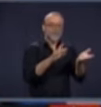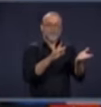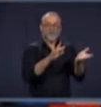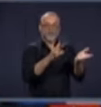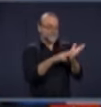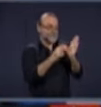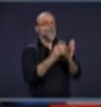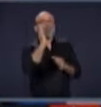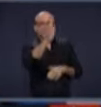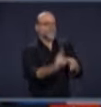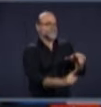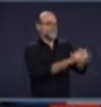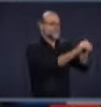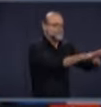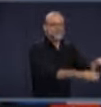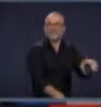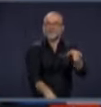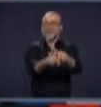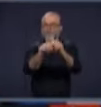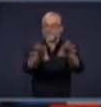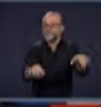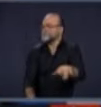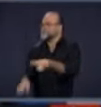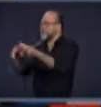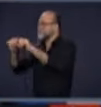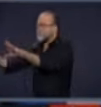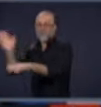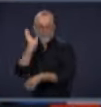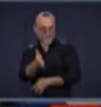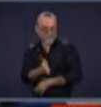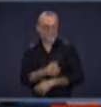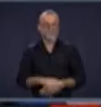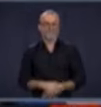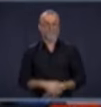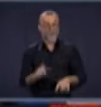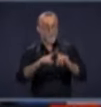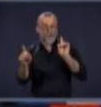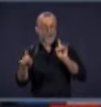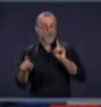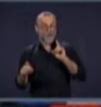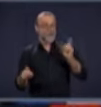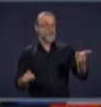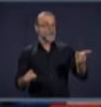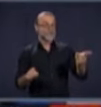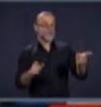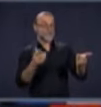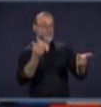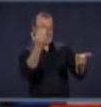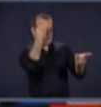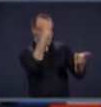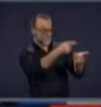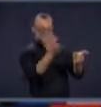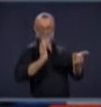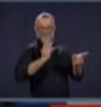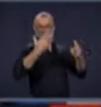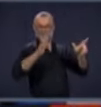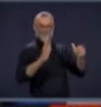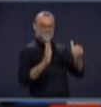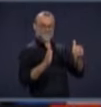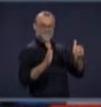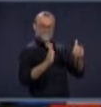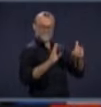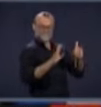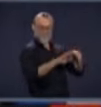aura des contacts rapprochés, il y aura donc de nouvelles éclosions. Si ces éclosions sont dans des endroits